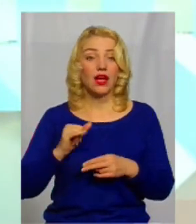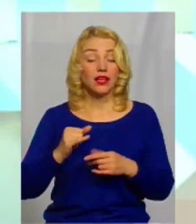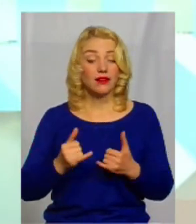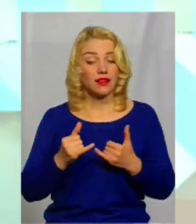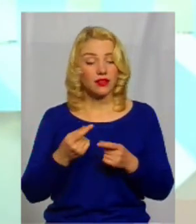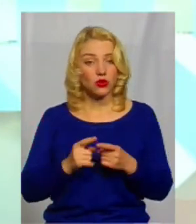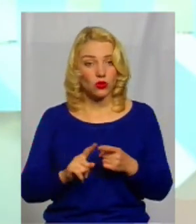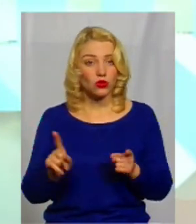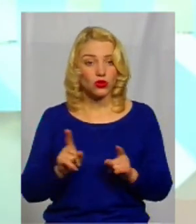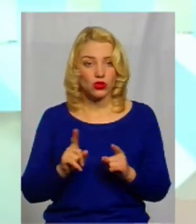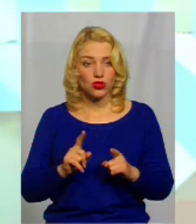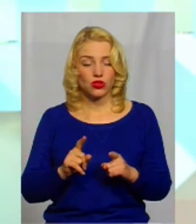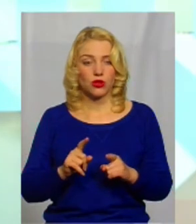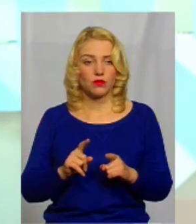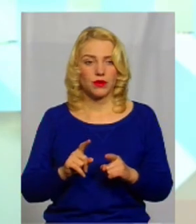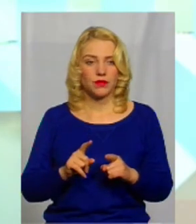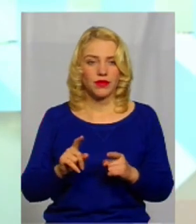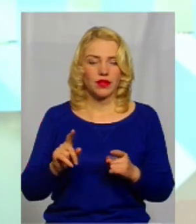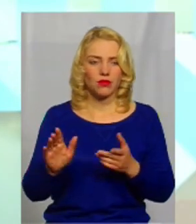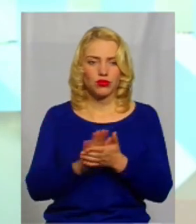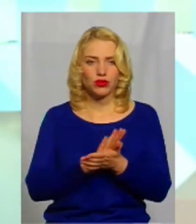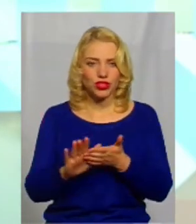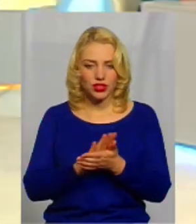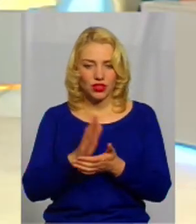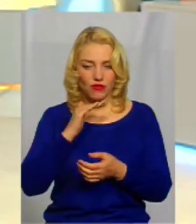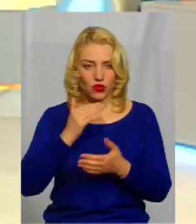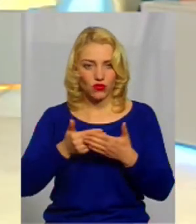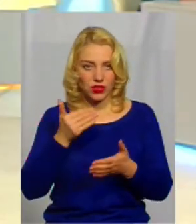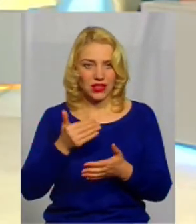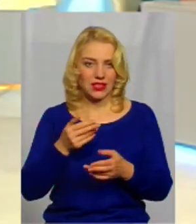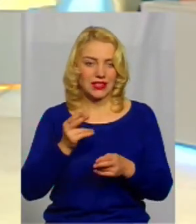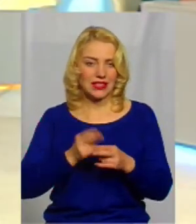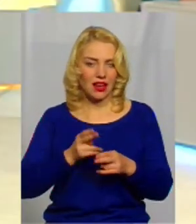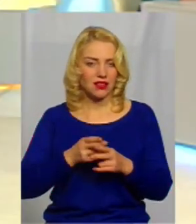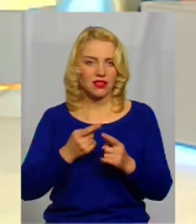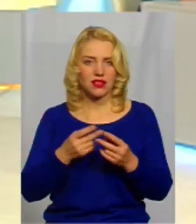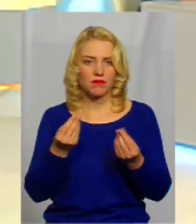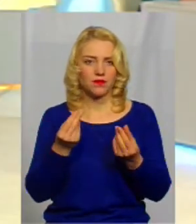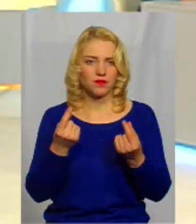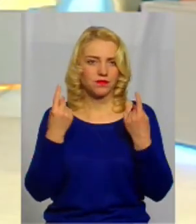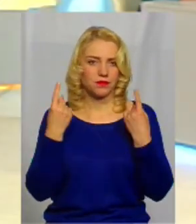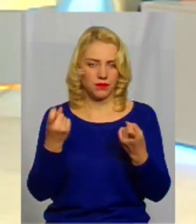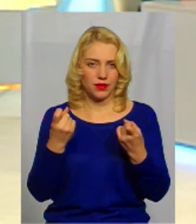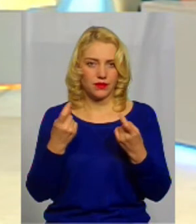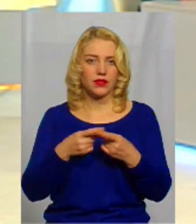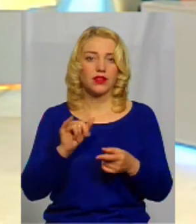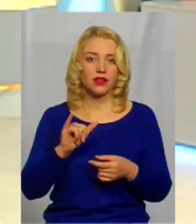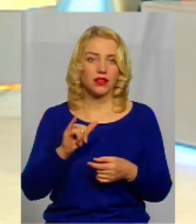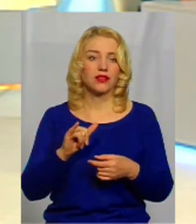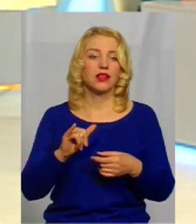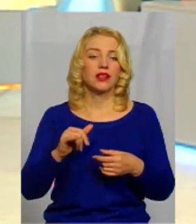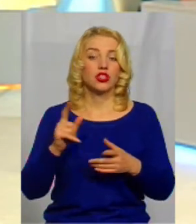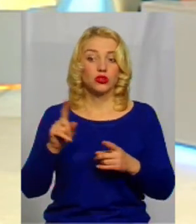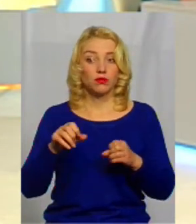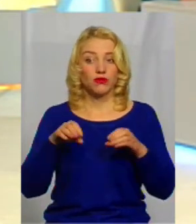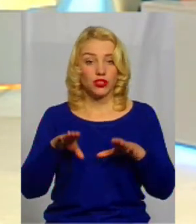для того, щоб зробити станцію безжелезня – це колосальні гроші. Тому ця проблема, якби її вирішити, то,